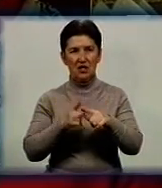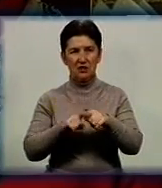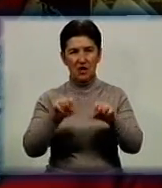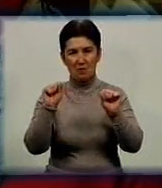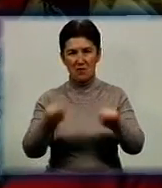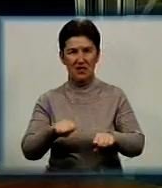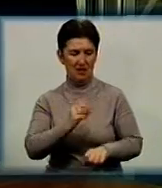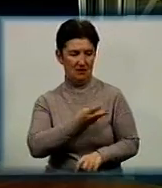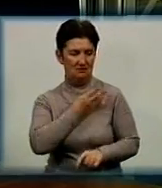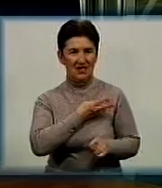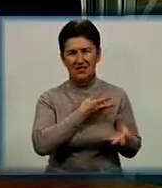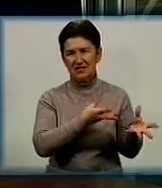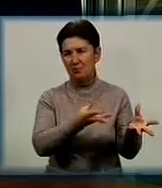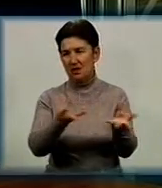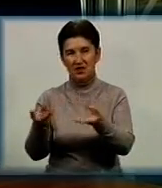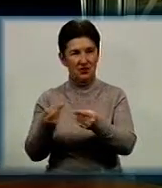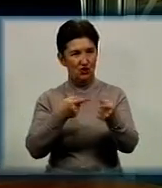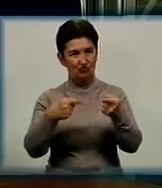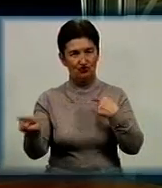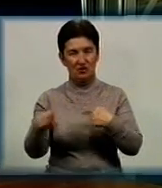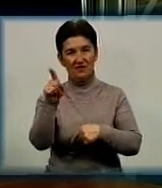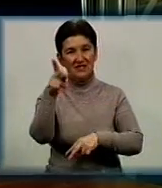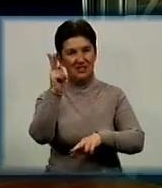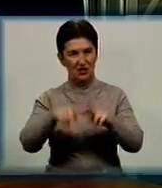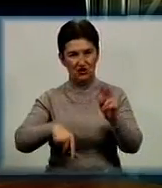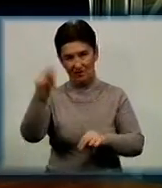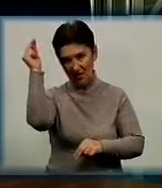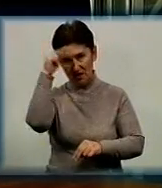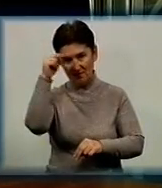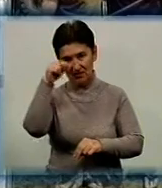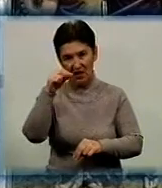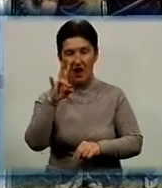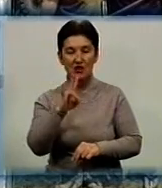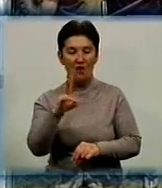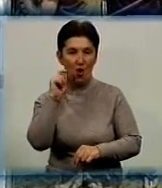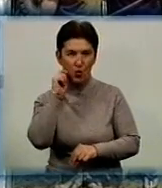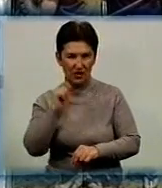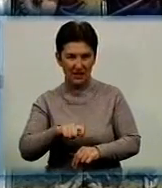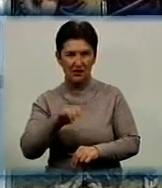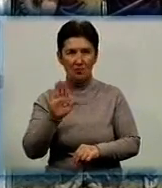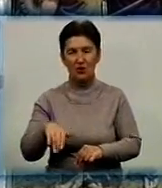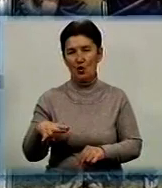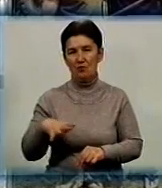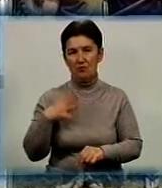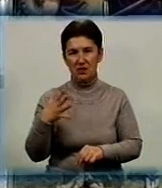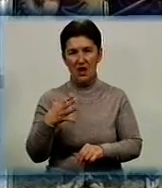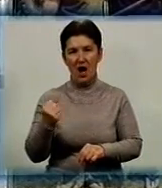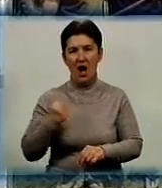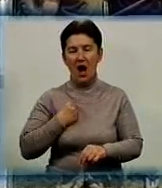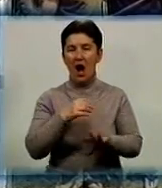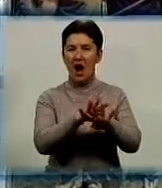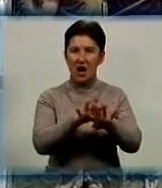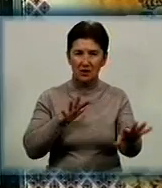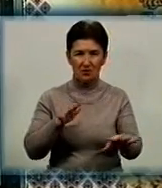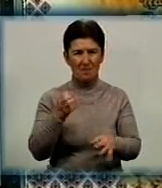запалити інших. Після дев'ятого класу Віктор закінчував навчання вже у новоукраїнці. А потім була армія та контрактна служба. Про